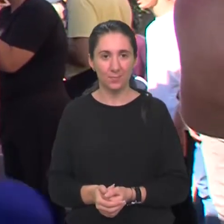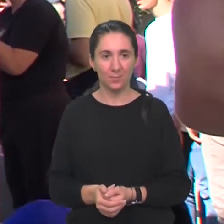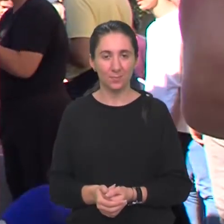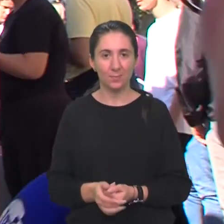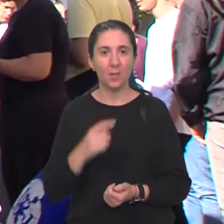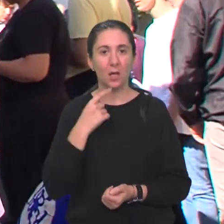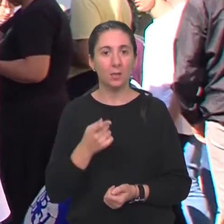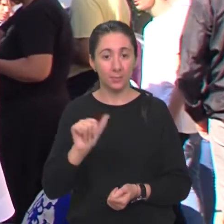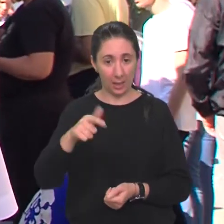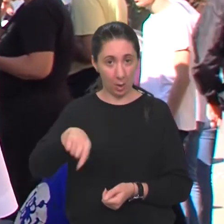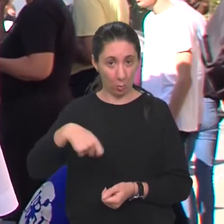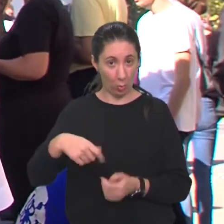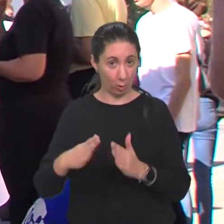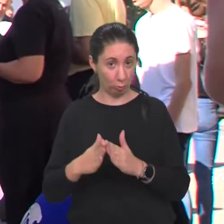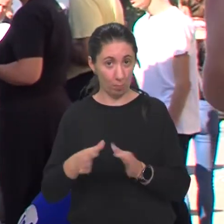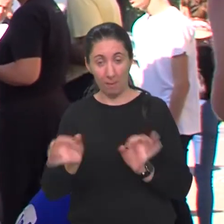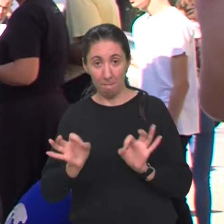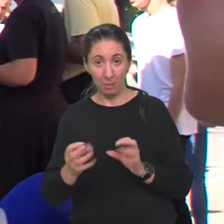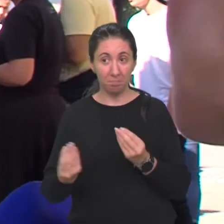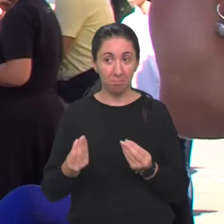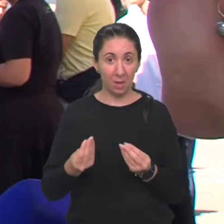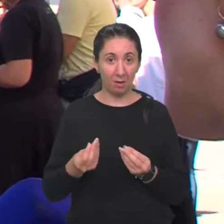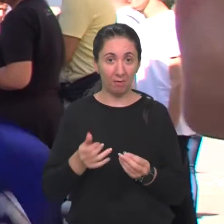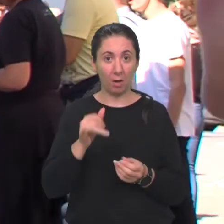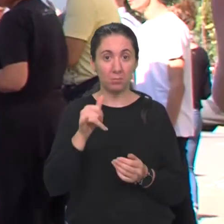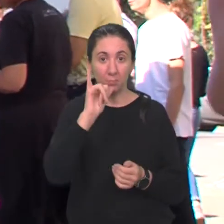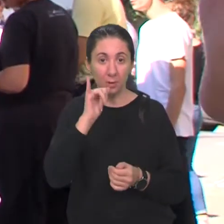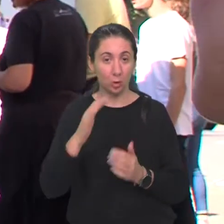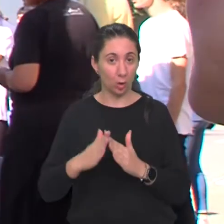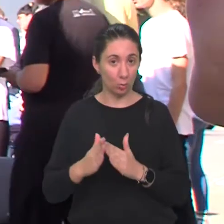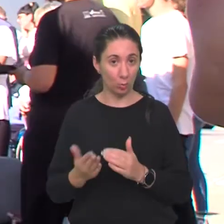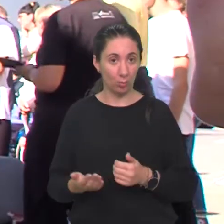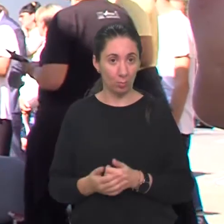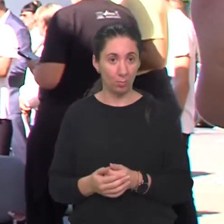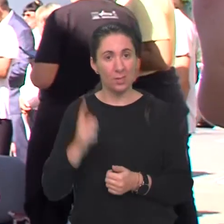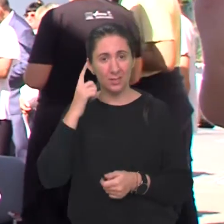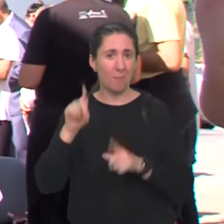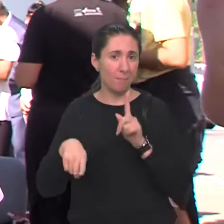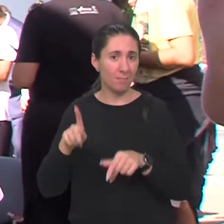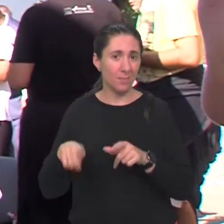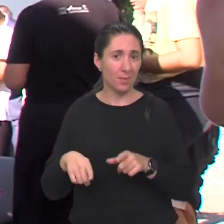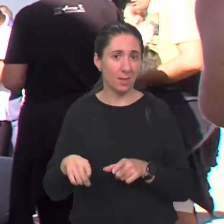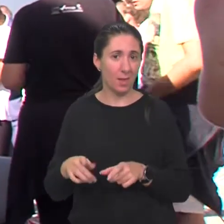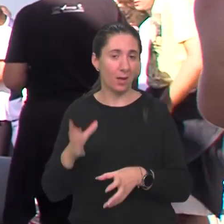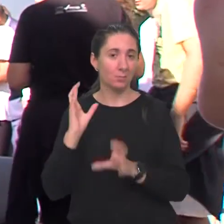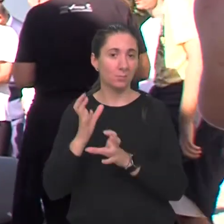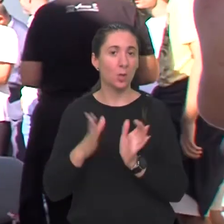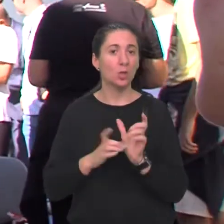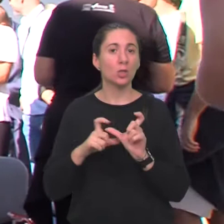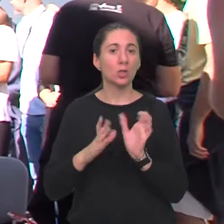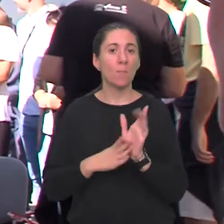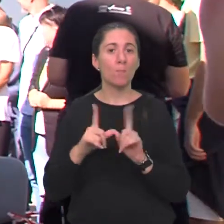Reci nam kuhaš li ovako doma? Pripremaš li možda nekakve napitke doma? Znam nekad si smuti